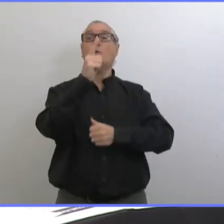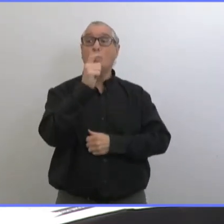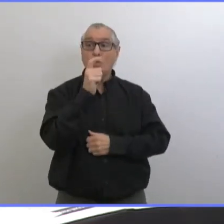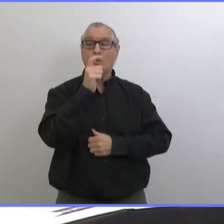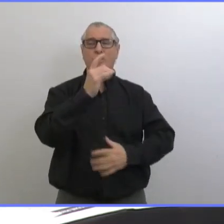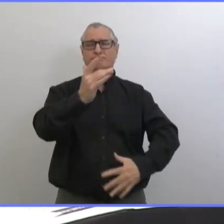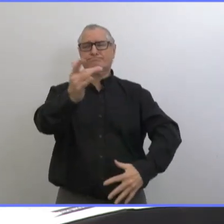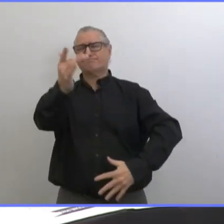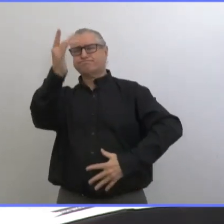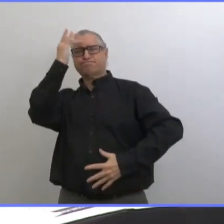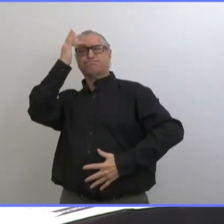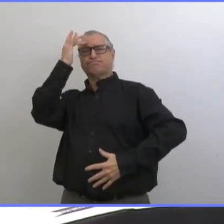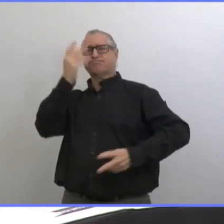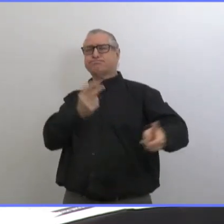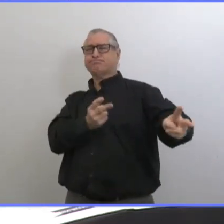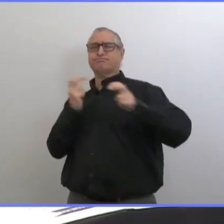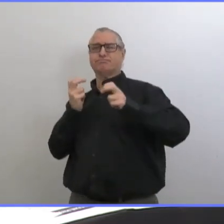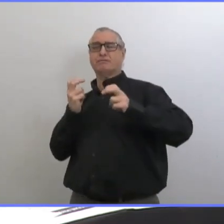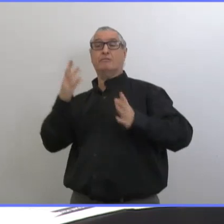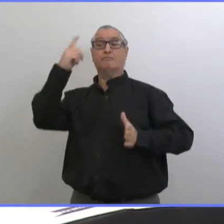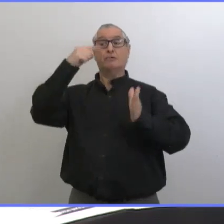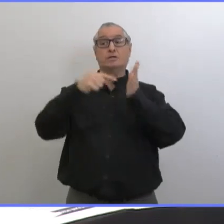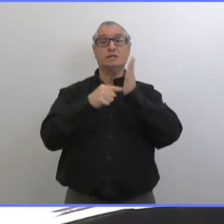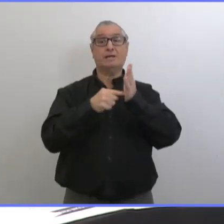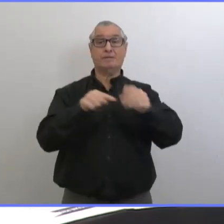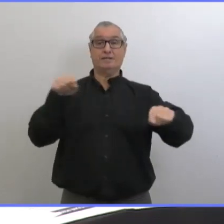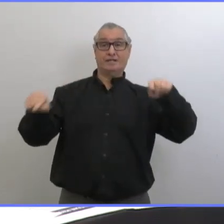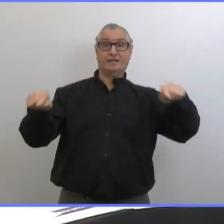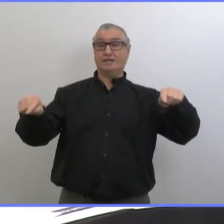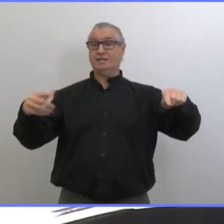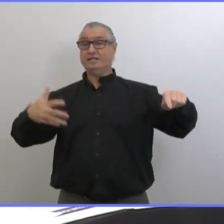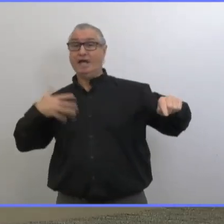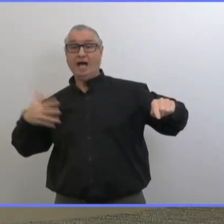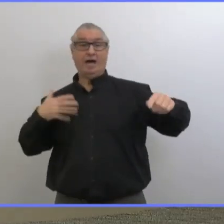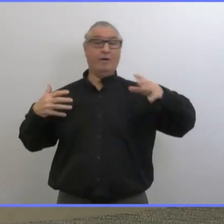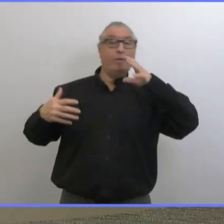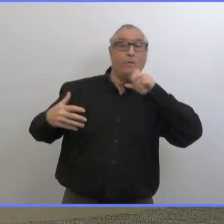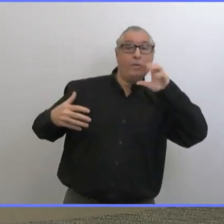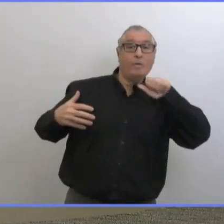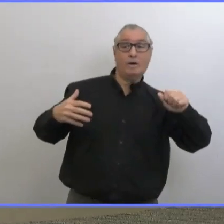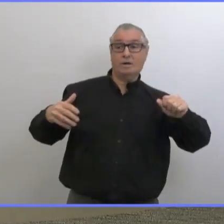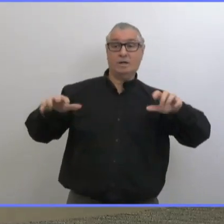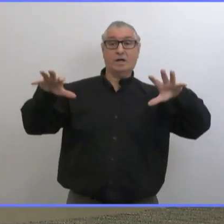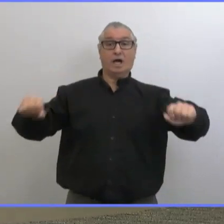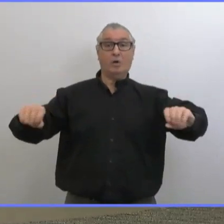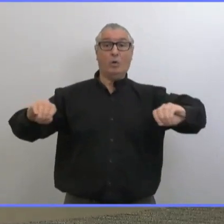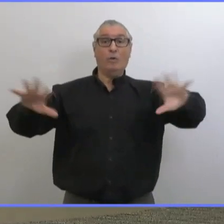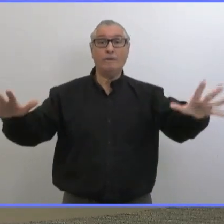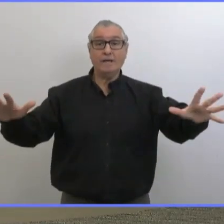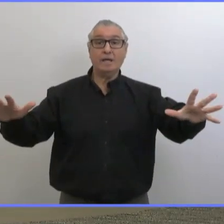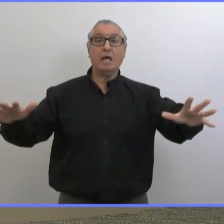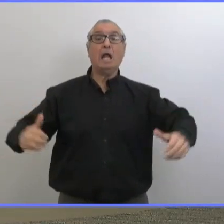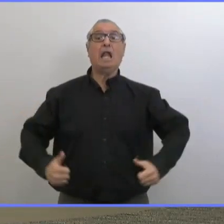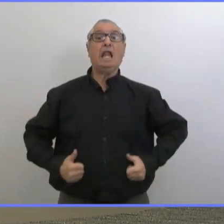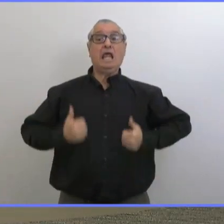et c'est à eux qu veut donner le premier accès pour qu'ils soient à garder le plus en sécurité possible